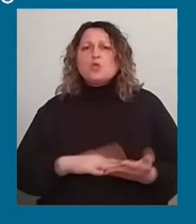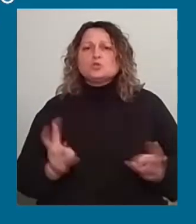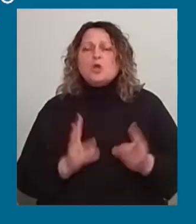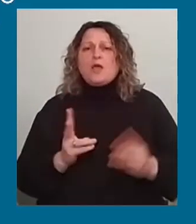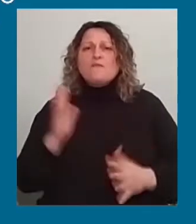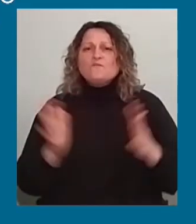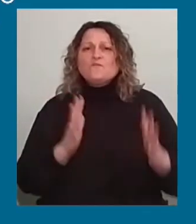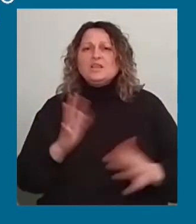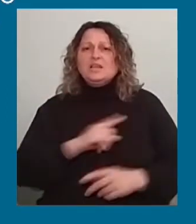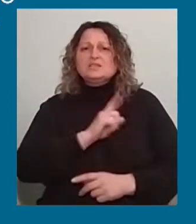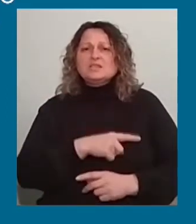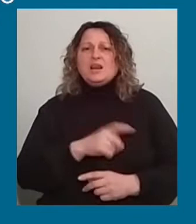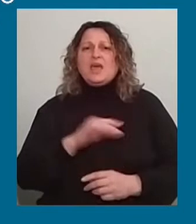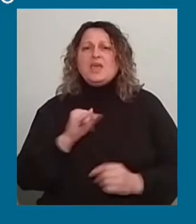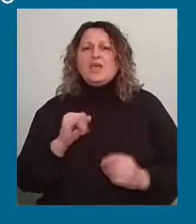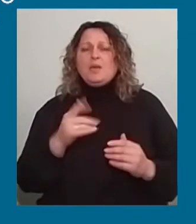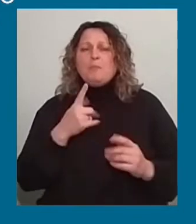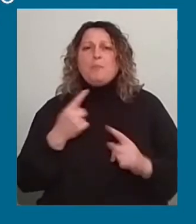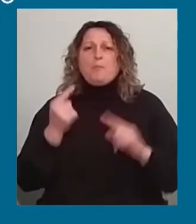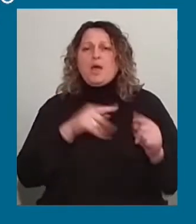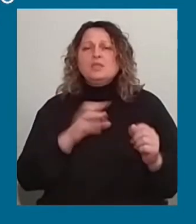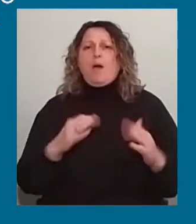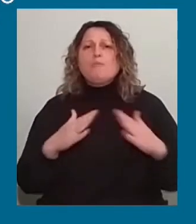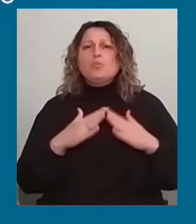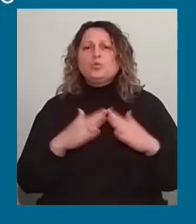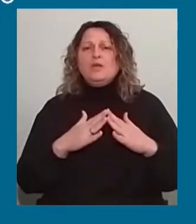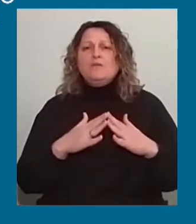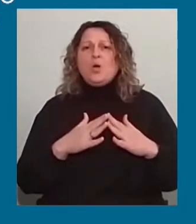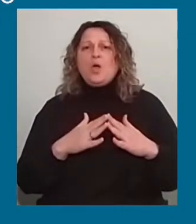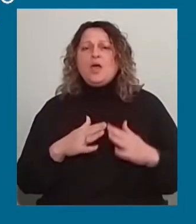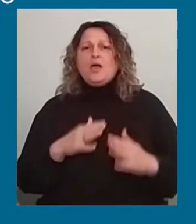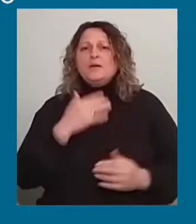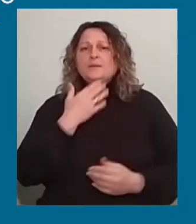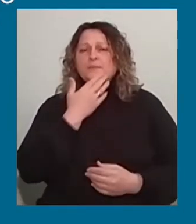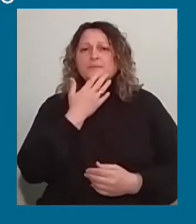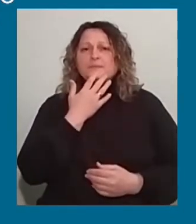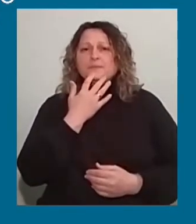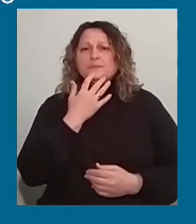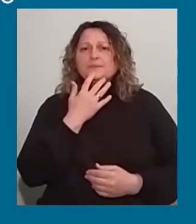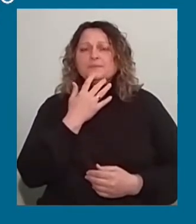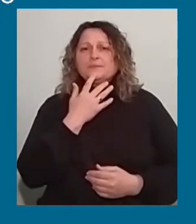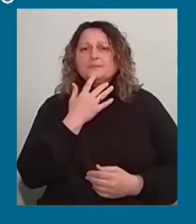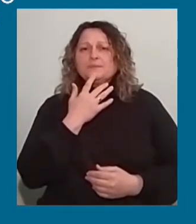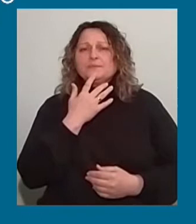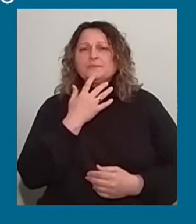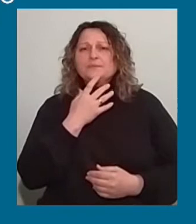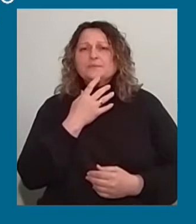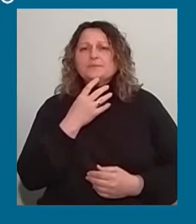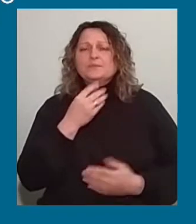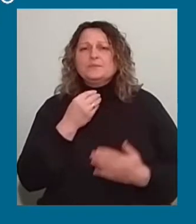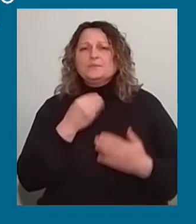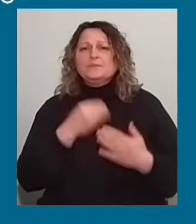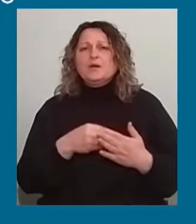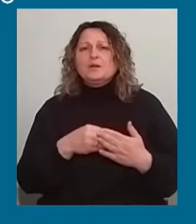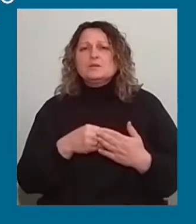закинутої будівлі, яке рятувальники ліквідували у 15.07. Наразі вогнеборці гатять пожежу. Віддеться не за